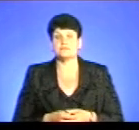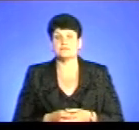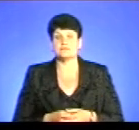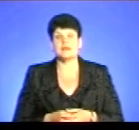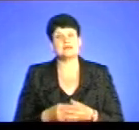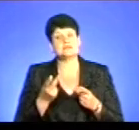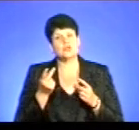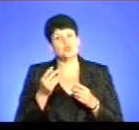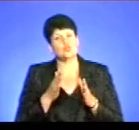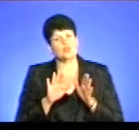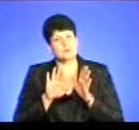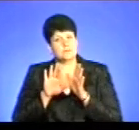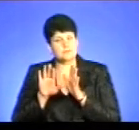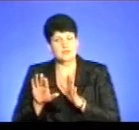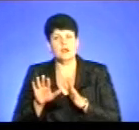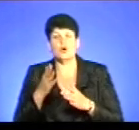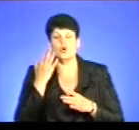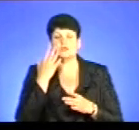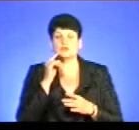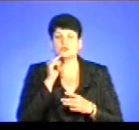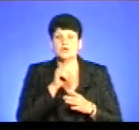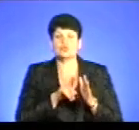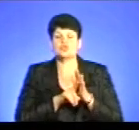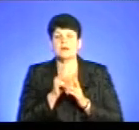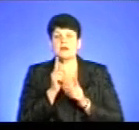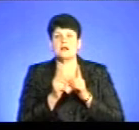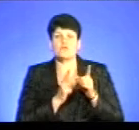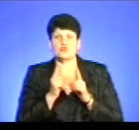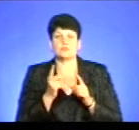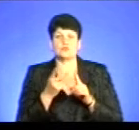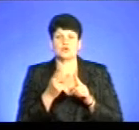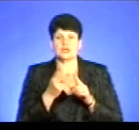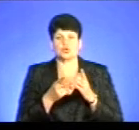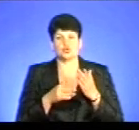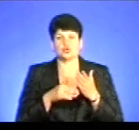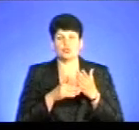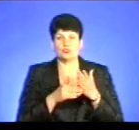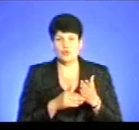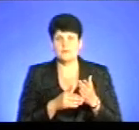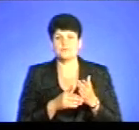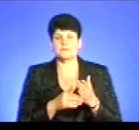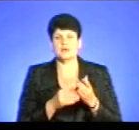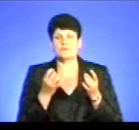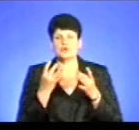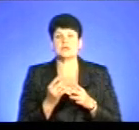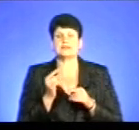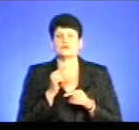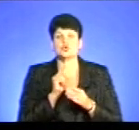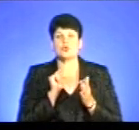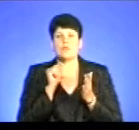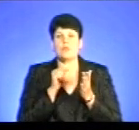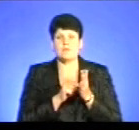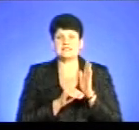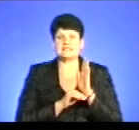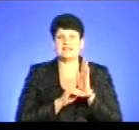вже другий етап. Це тоді, коли ми почнемо реформу саме авторинної допомоги, просто для того, щоб потрапити